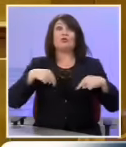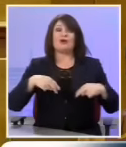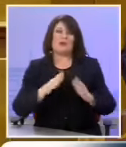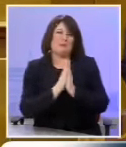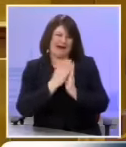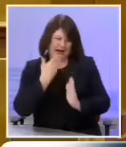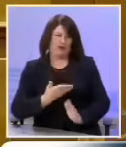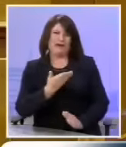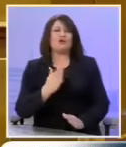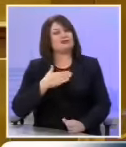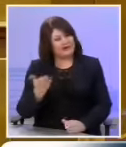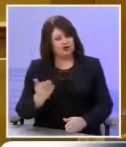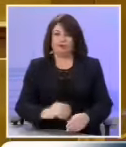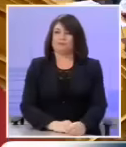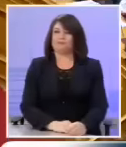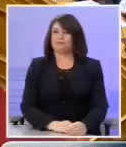Ανάπτυξη Σας ευχαριστώ